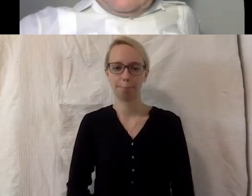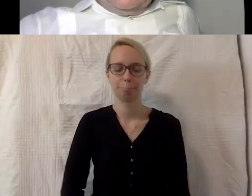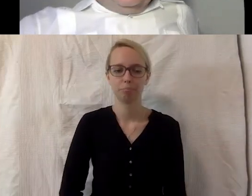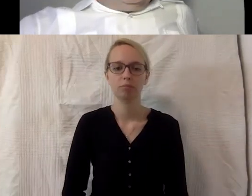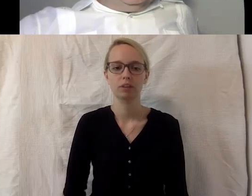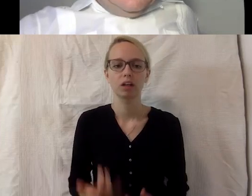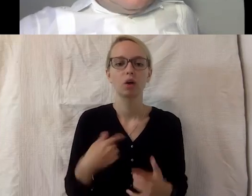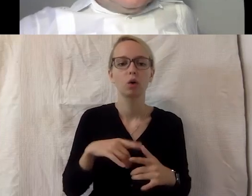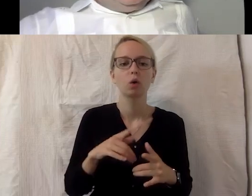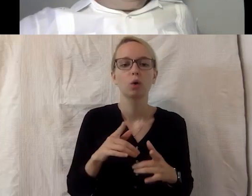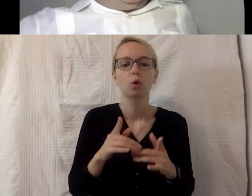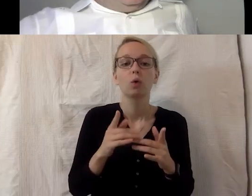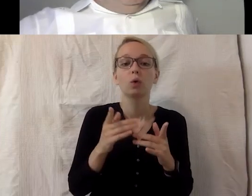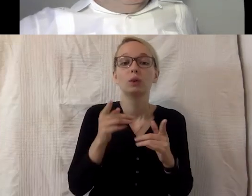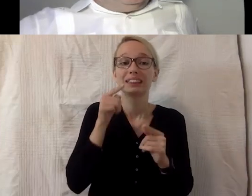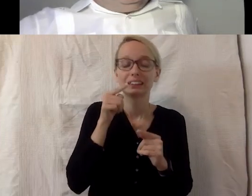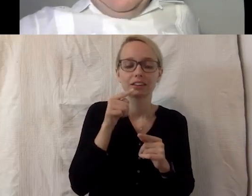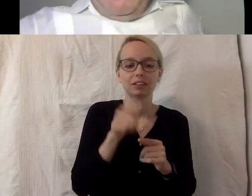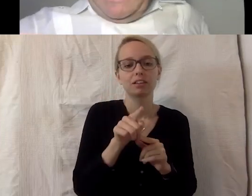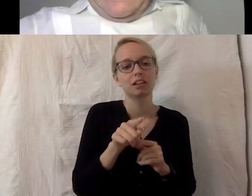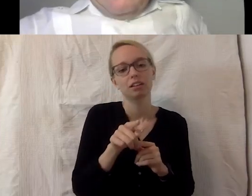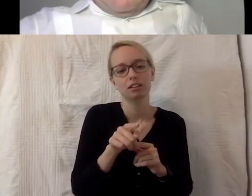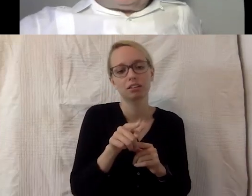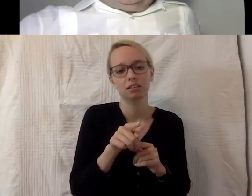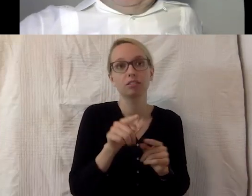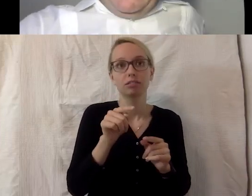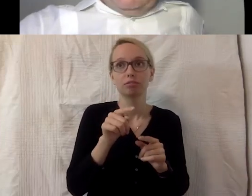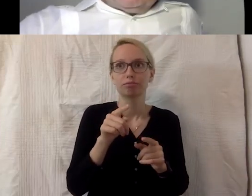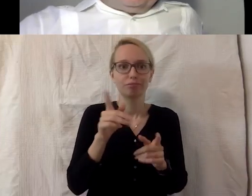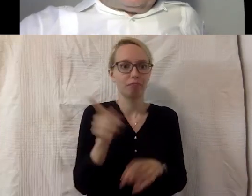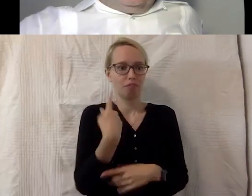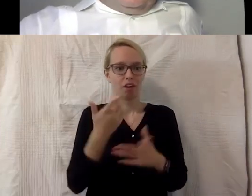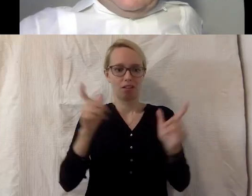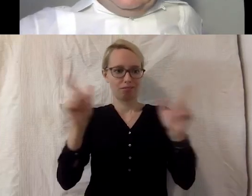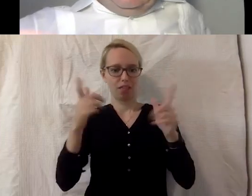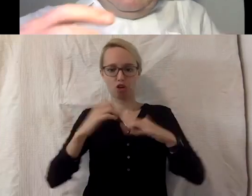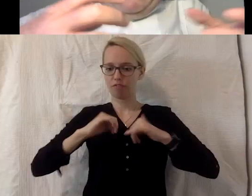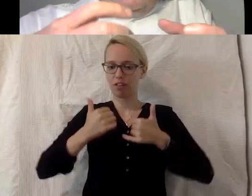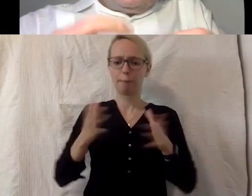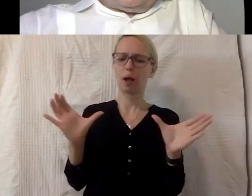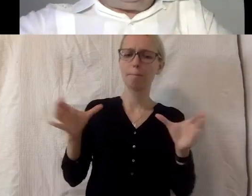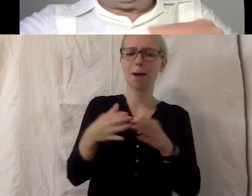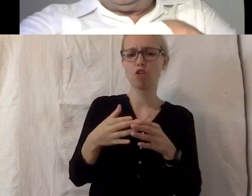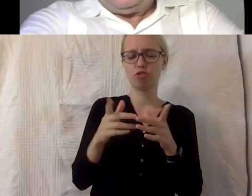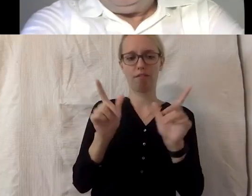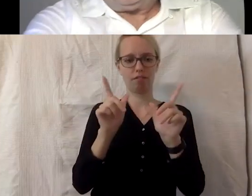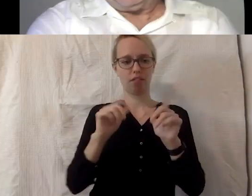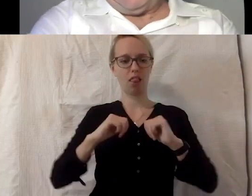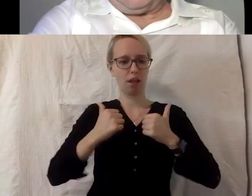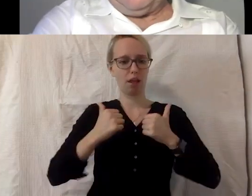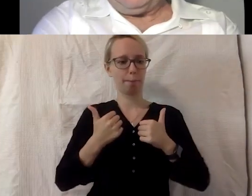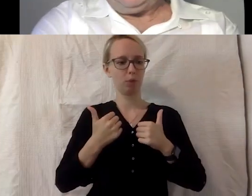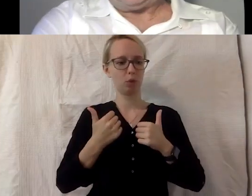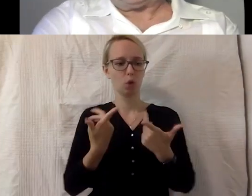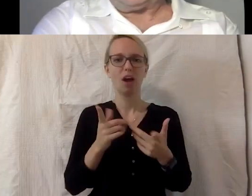geht, und das muss eben dann auch und wir leben in der Gesellschaft, in der Gemeinschaft und diese Bildungskräfte, die müssen